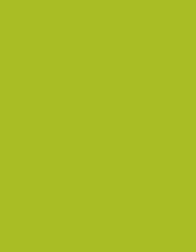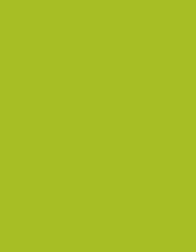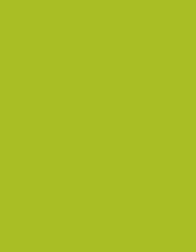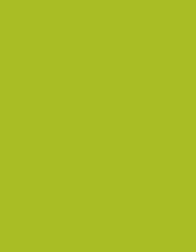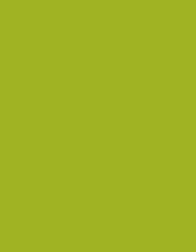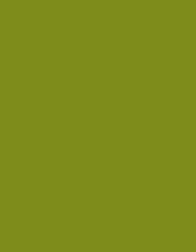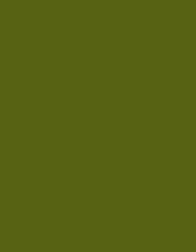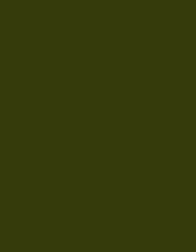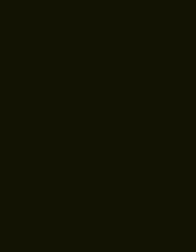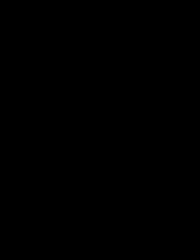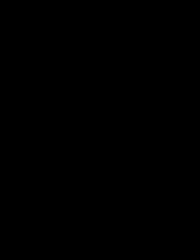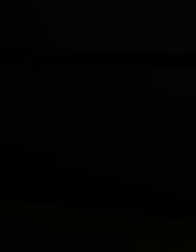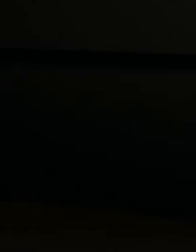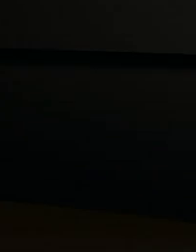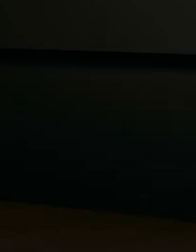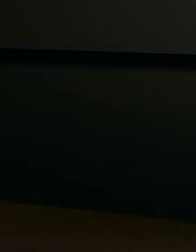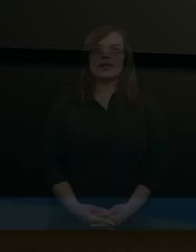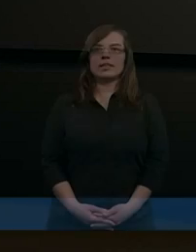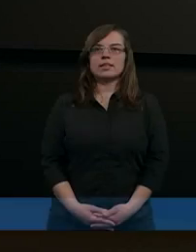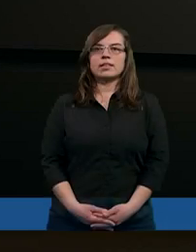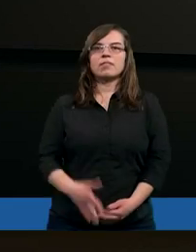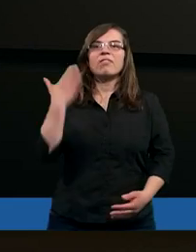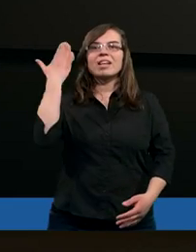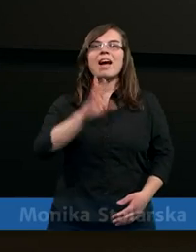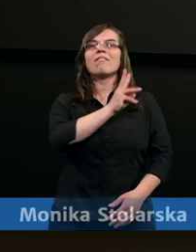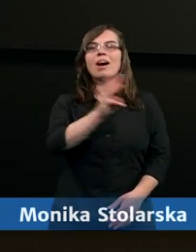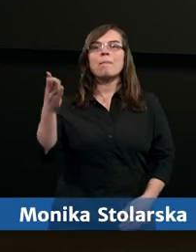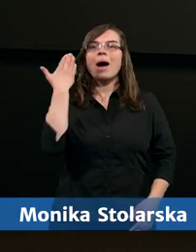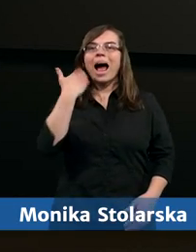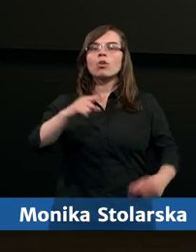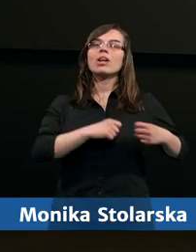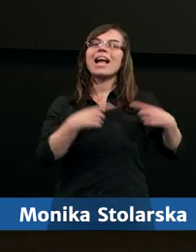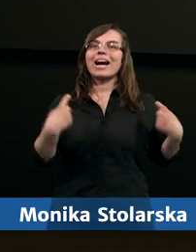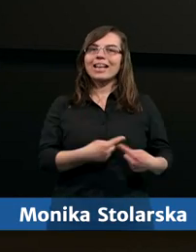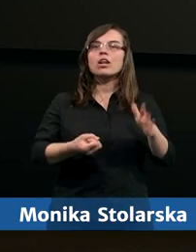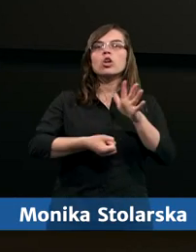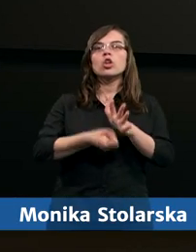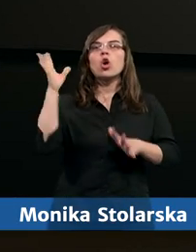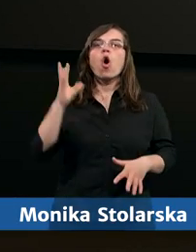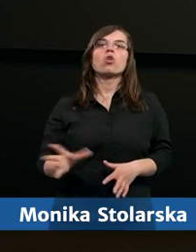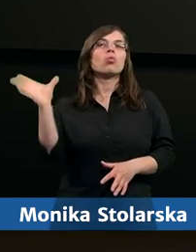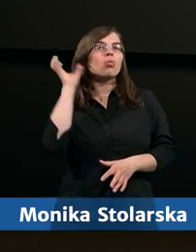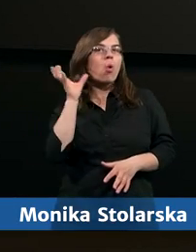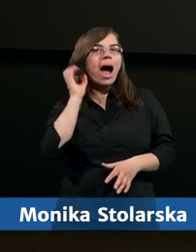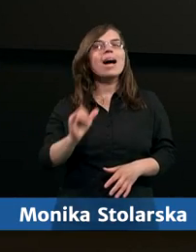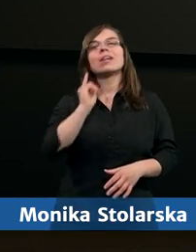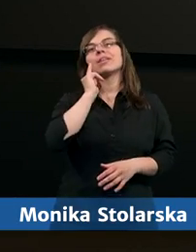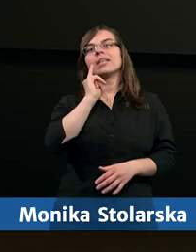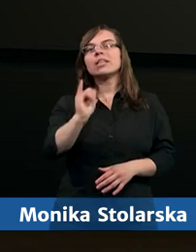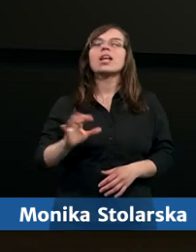Dziękujemy. Witam Was bardzo serdecznie drodzy słuchacze i